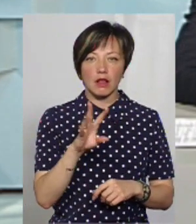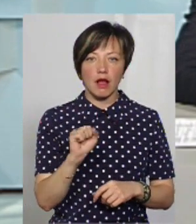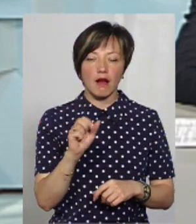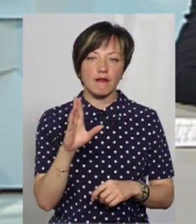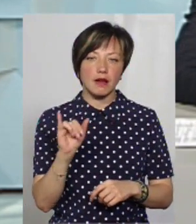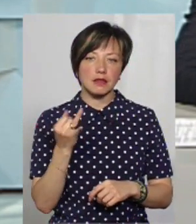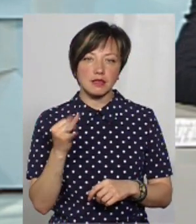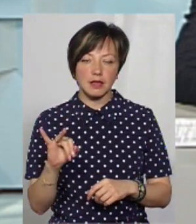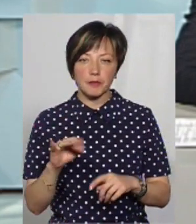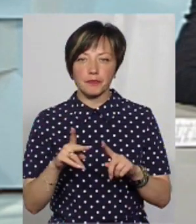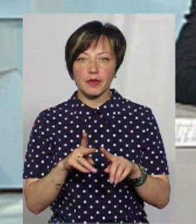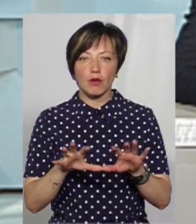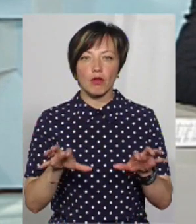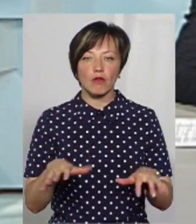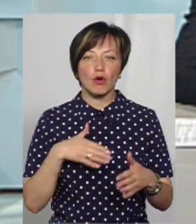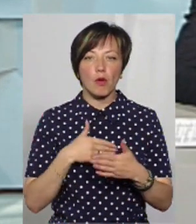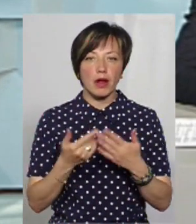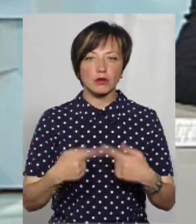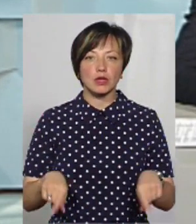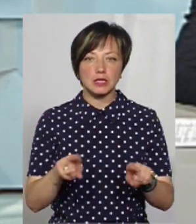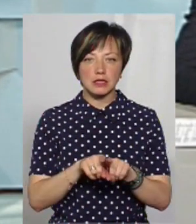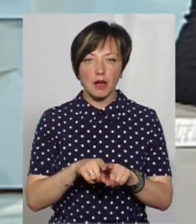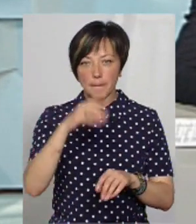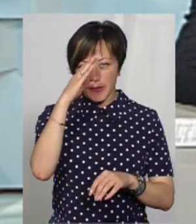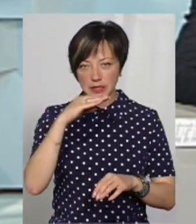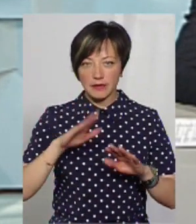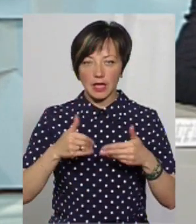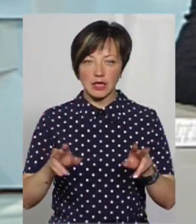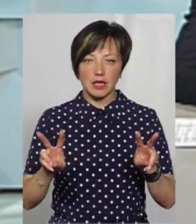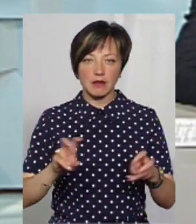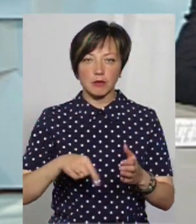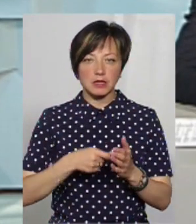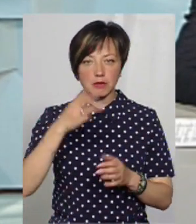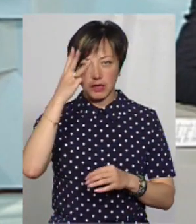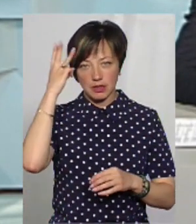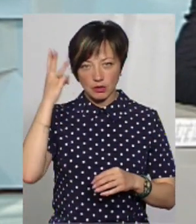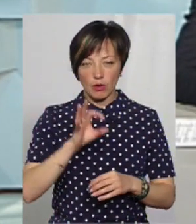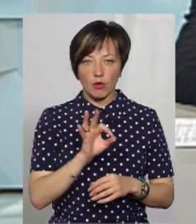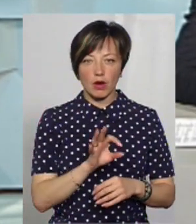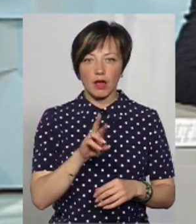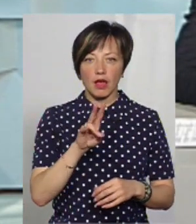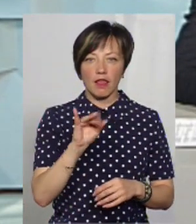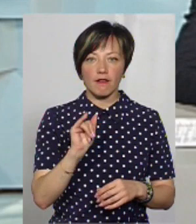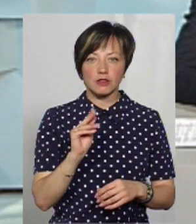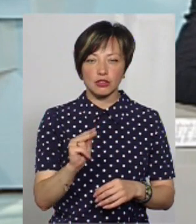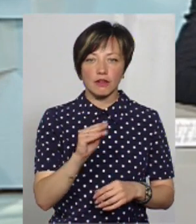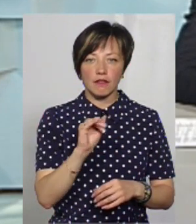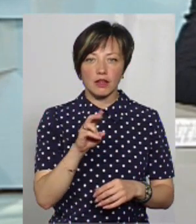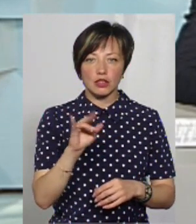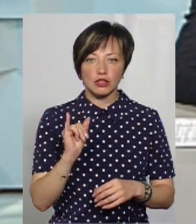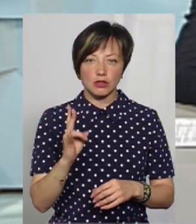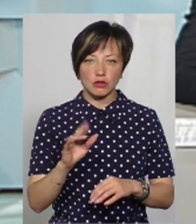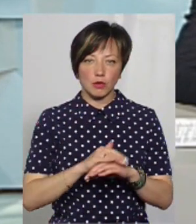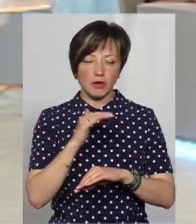Гловацьким та головою громадської організації «Батьківська ініціатива» міста Хмельницького Ольгою Яневич-Федишиною.